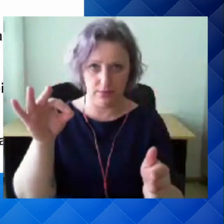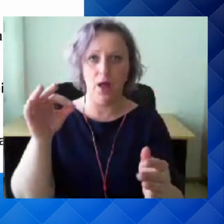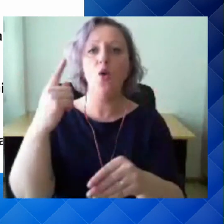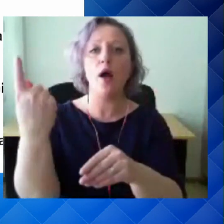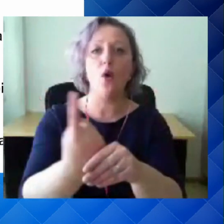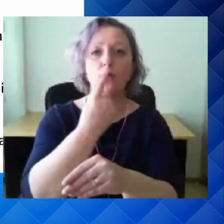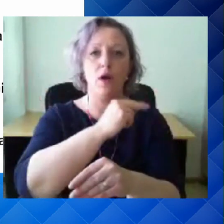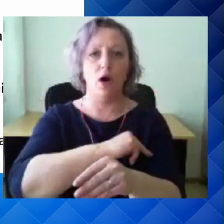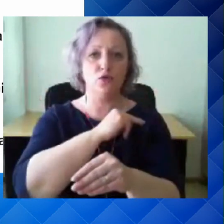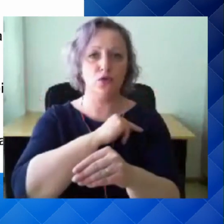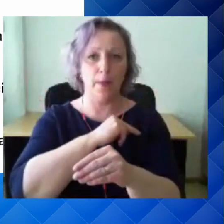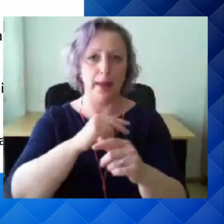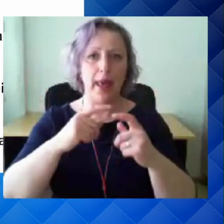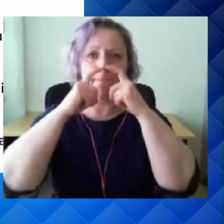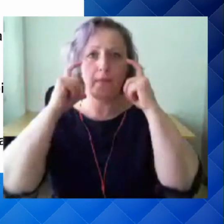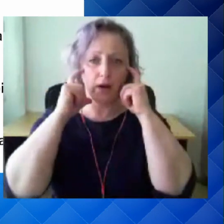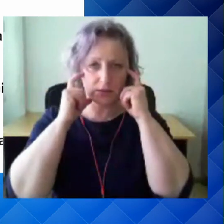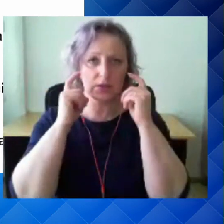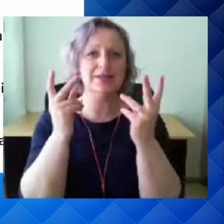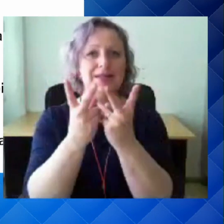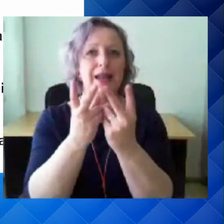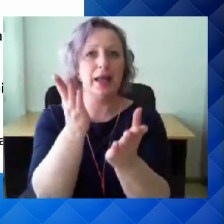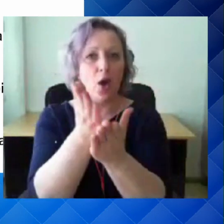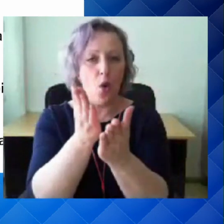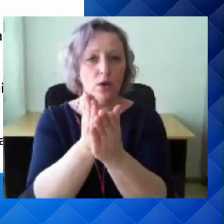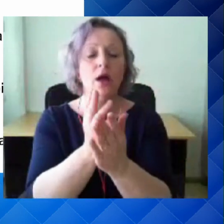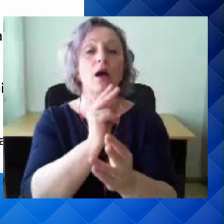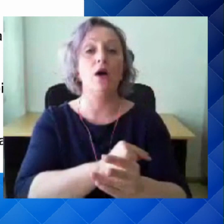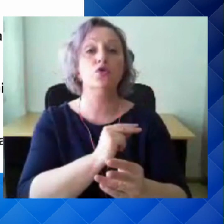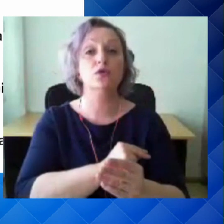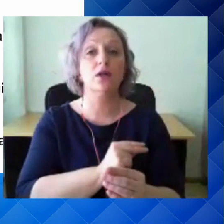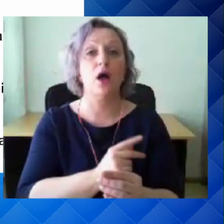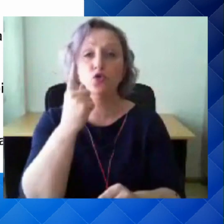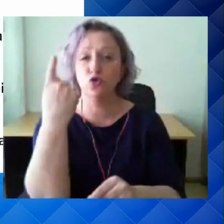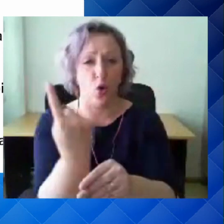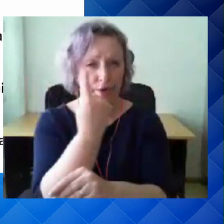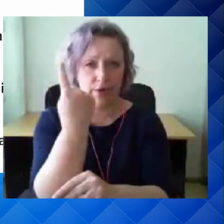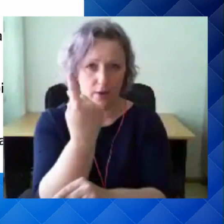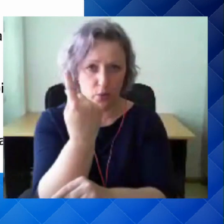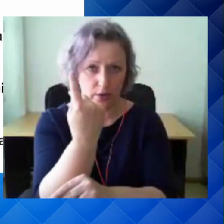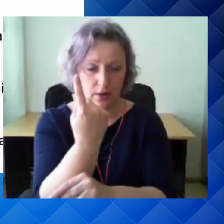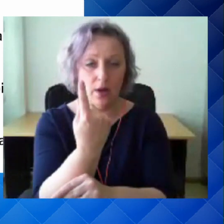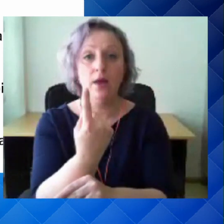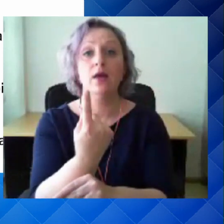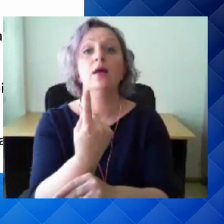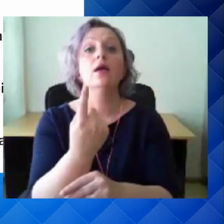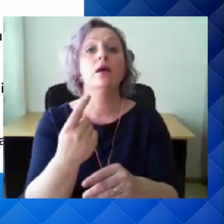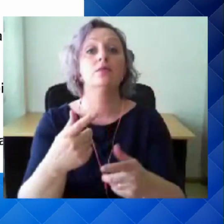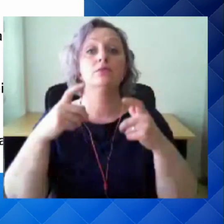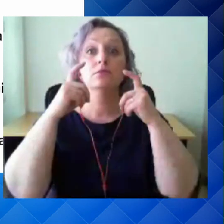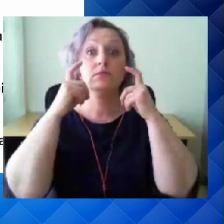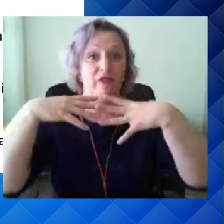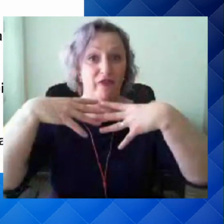Ühekordseks kasutamiseks mask ongi selline mask, mida kasutatakse üks kord, kasutatakse ära ja siis